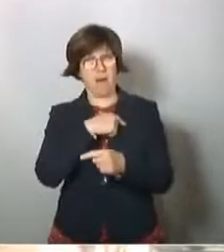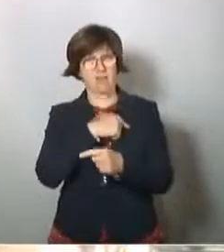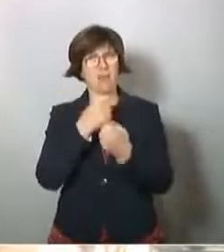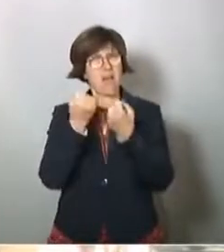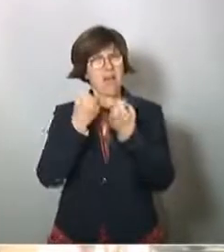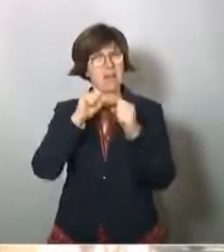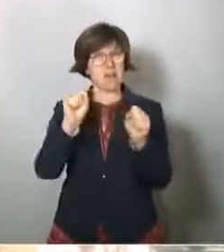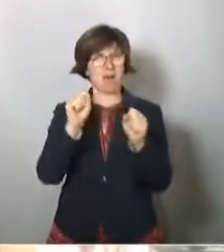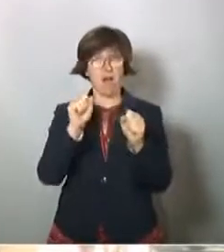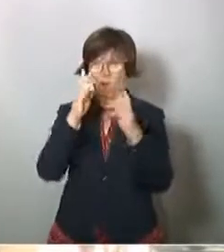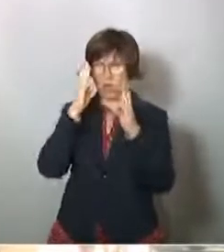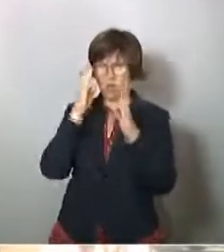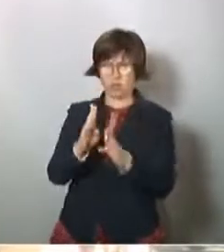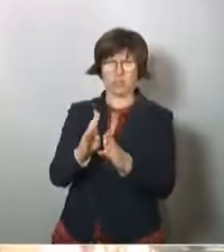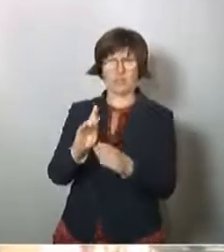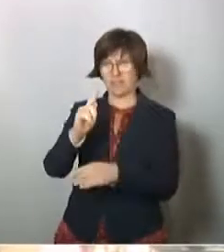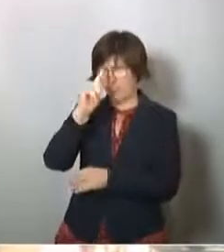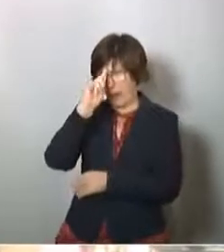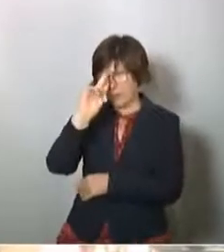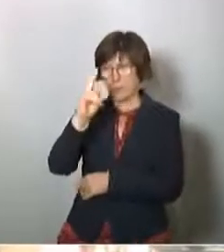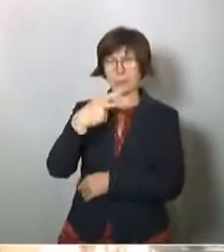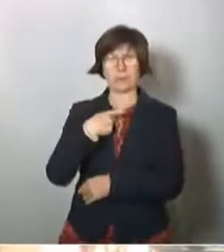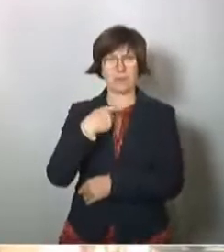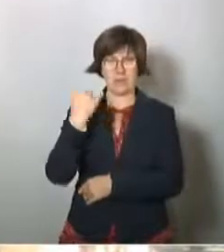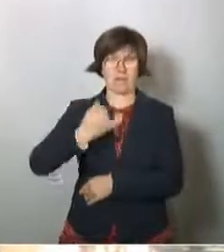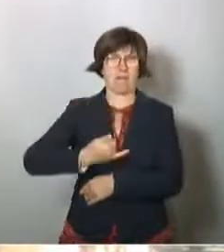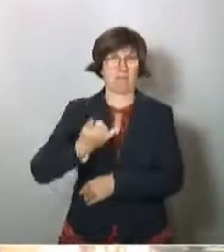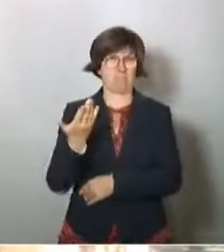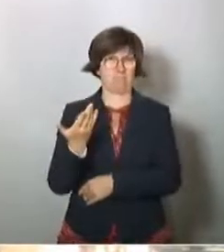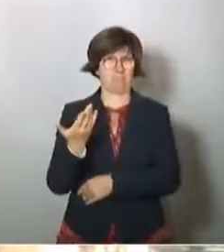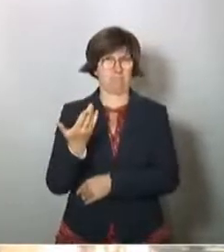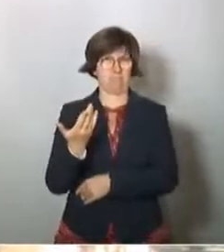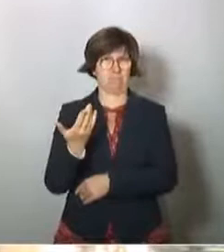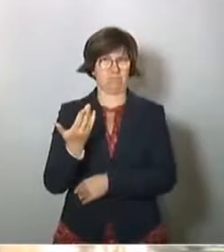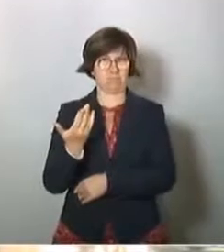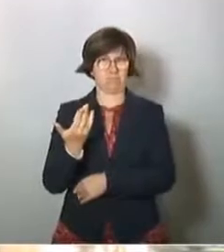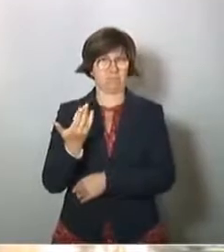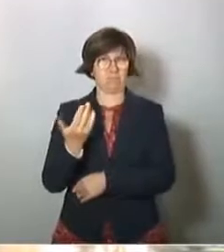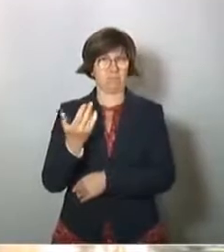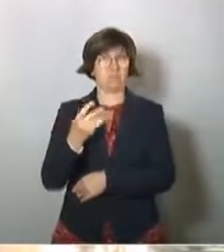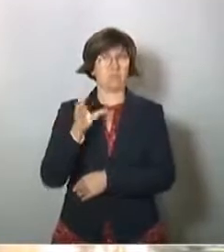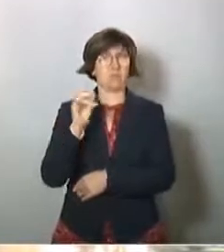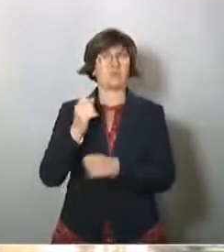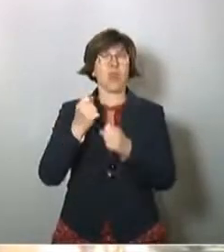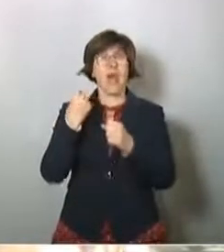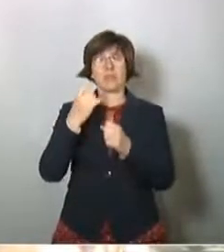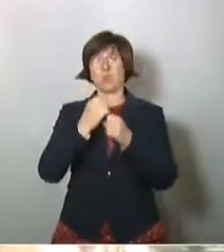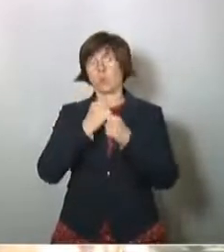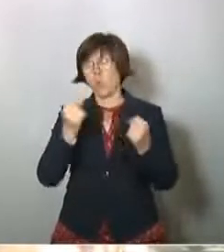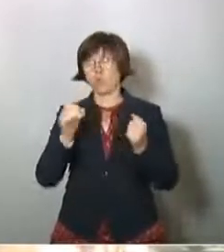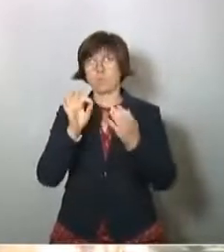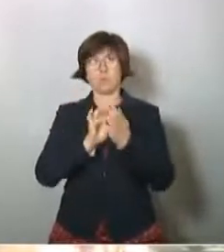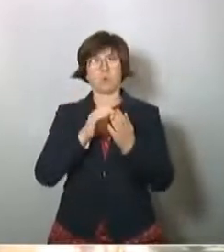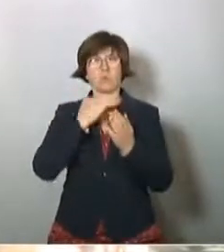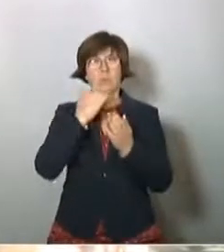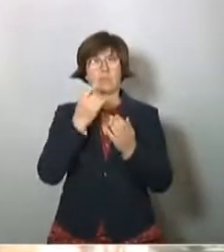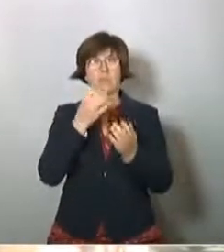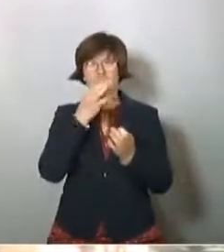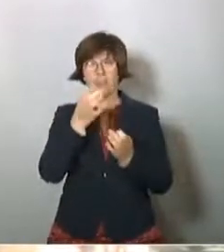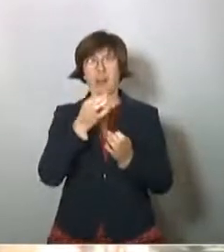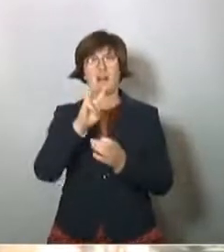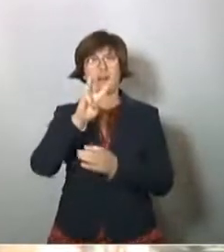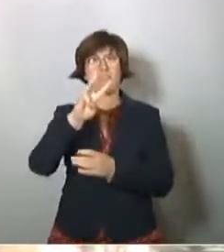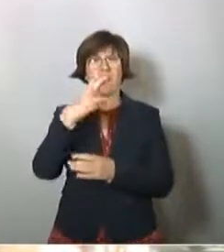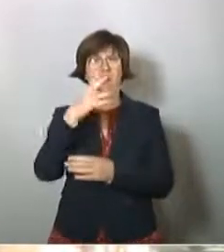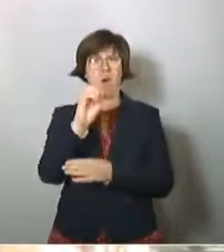Liberalen oder Konservativen, auch mitgetragen. Und ein ganz großer Punkt in dem Bericht ist die Frage der